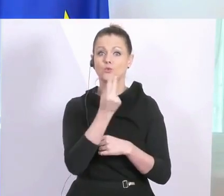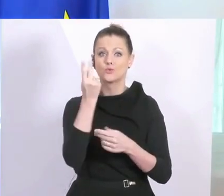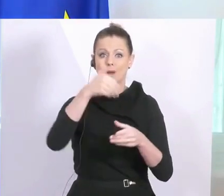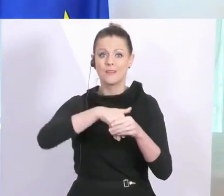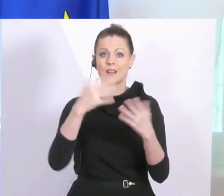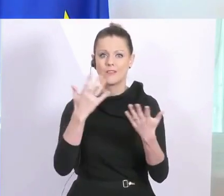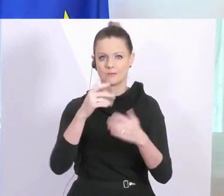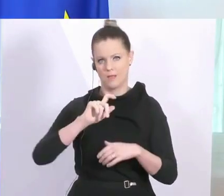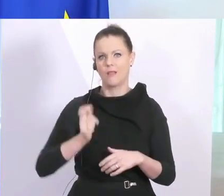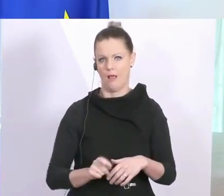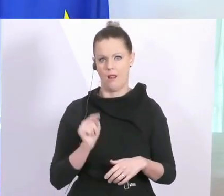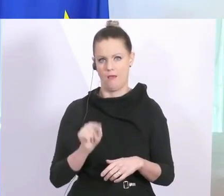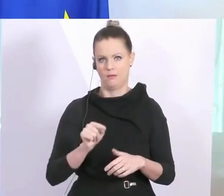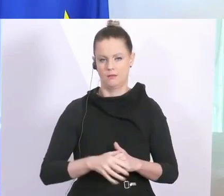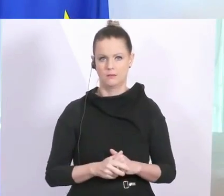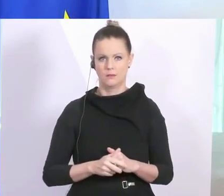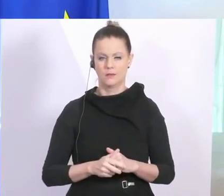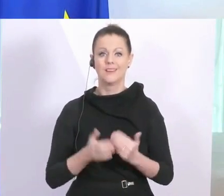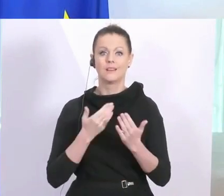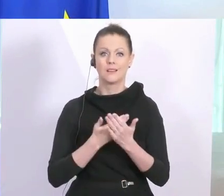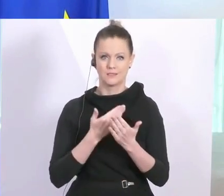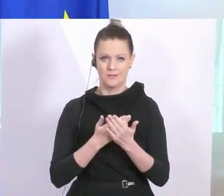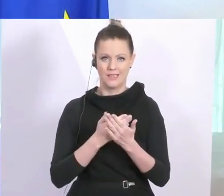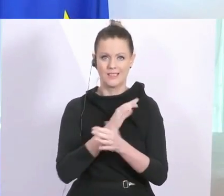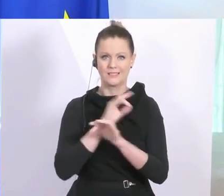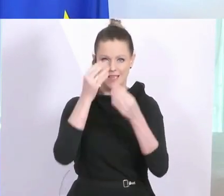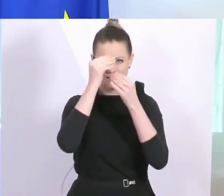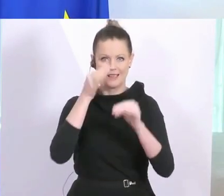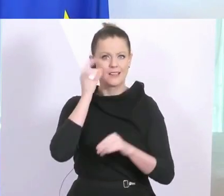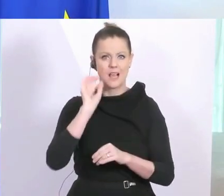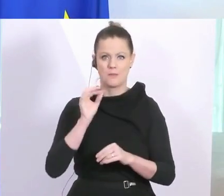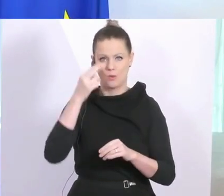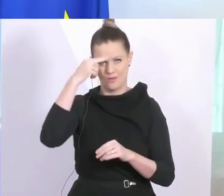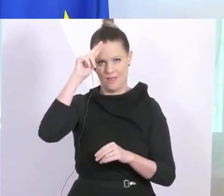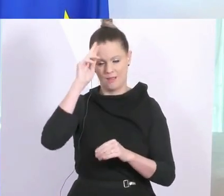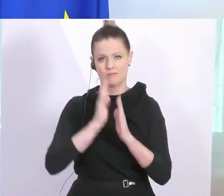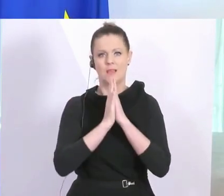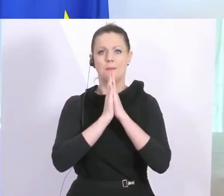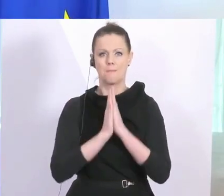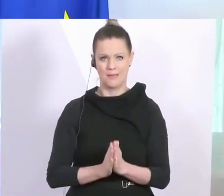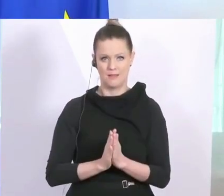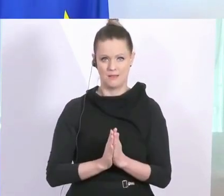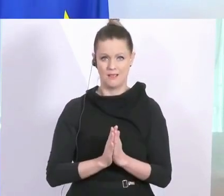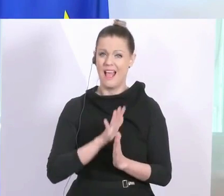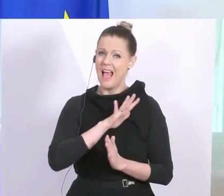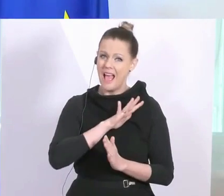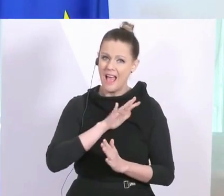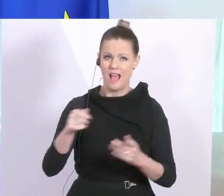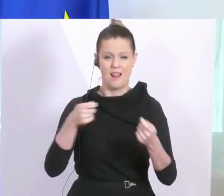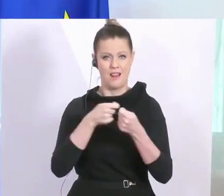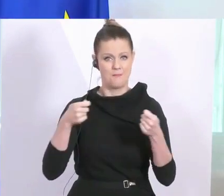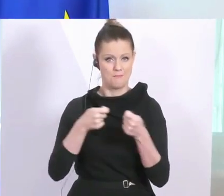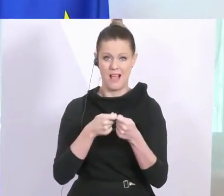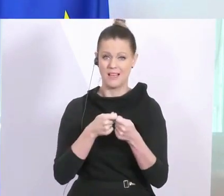Daher, sehr geehrte Damen und Herren, bitte ich Sie ganz, ganz intensiv, die Maßnahmen, die beschlossen worden